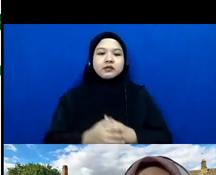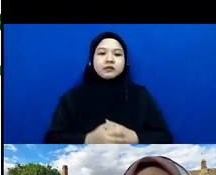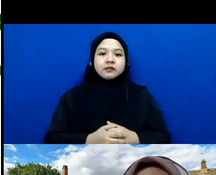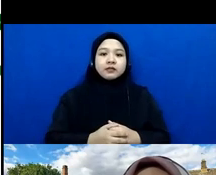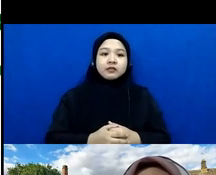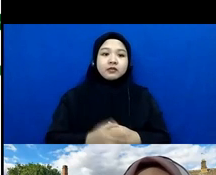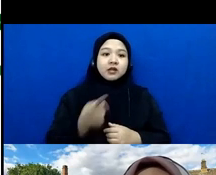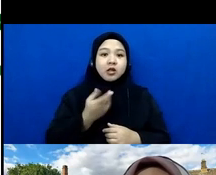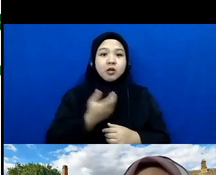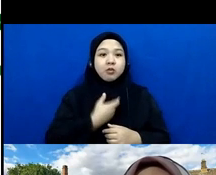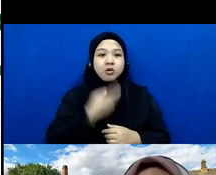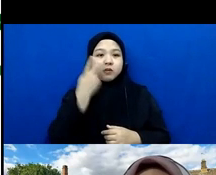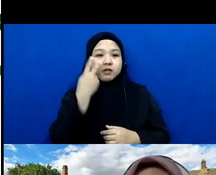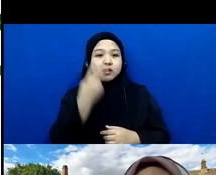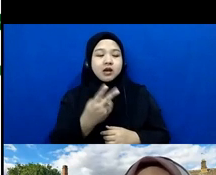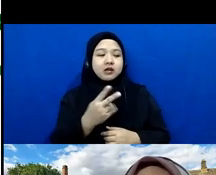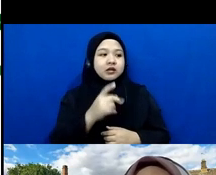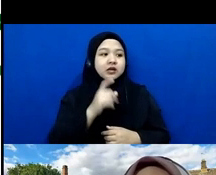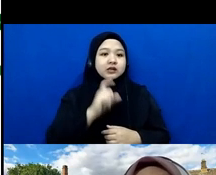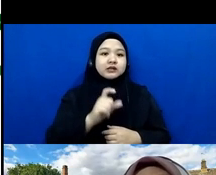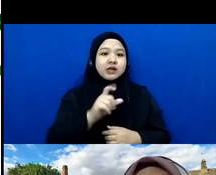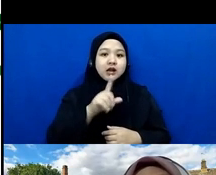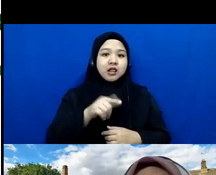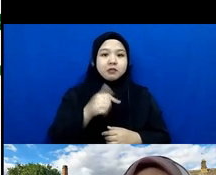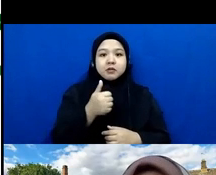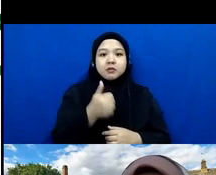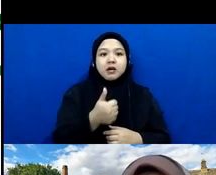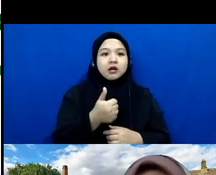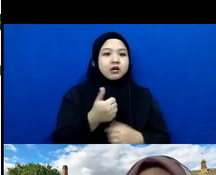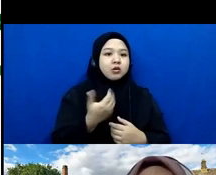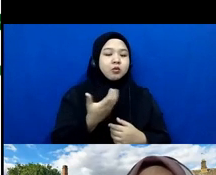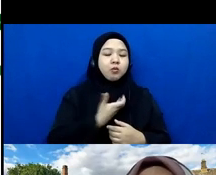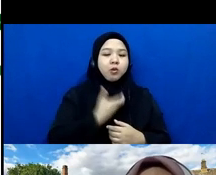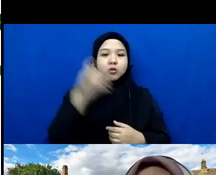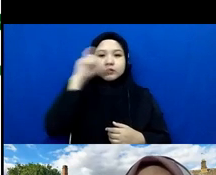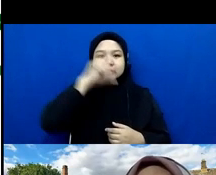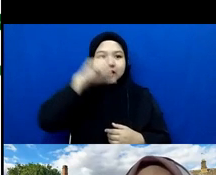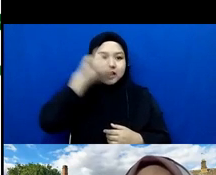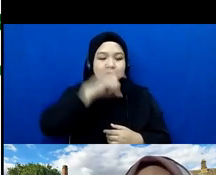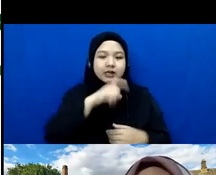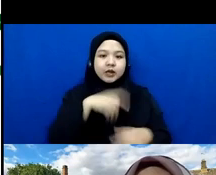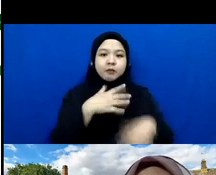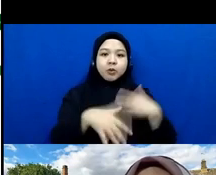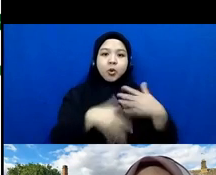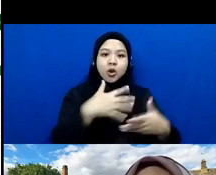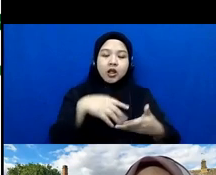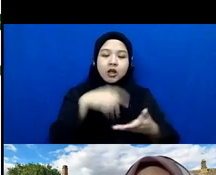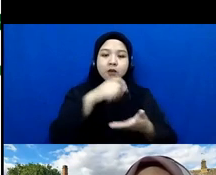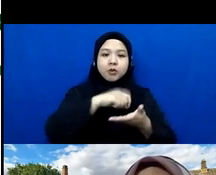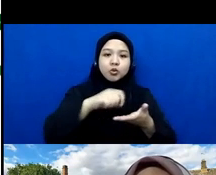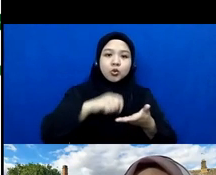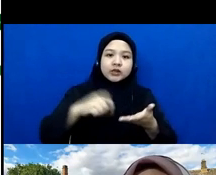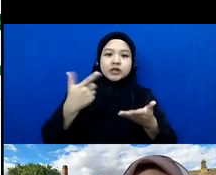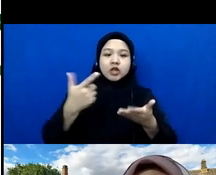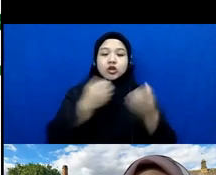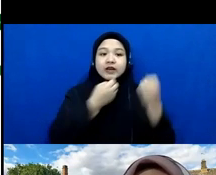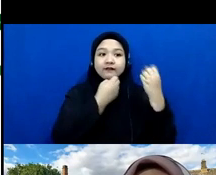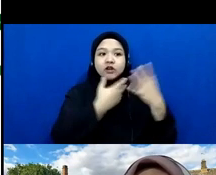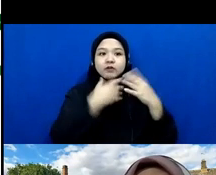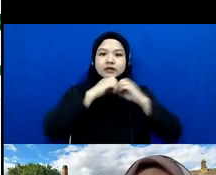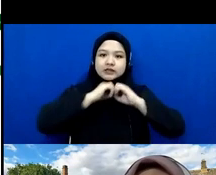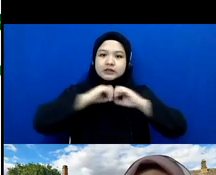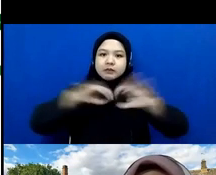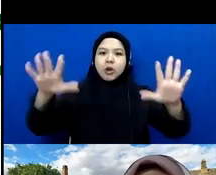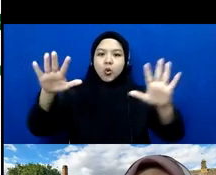bagaimana cara yang lebih baik untuk mencari, mengolah, menulis, dan menyebarluaskan informasi kepada